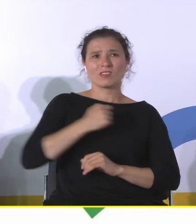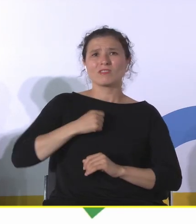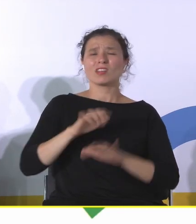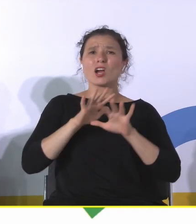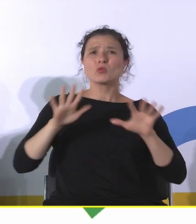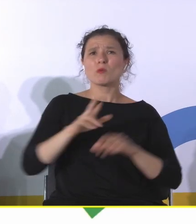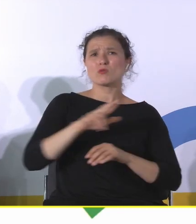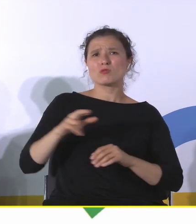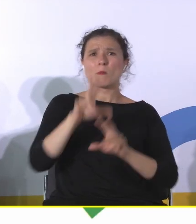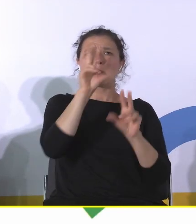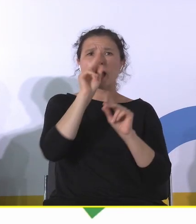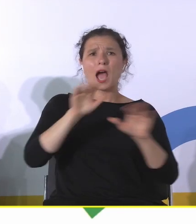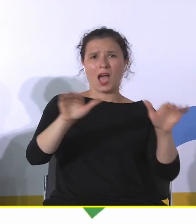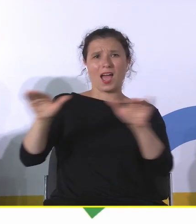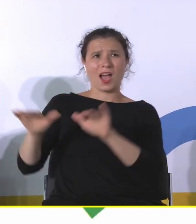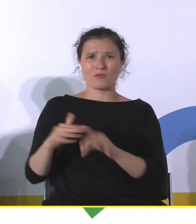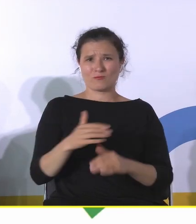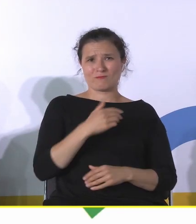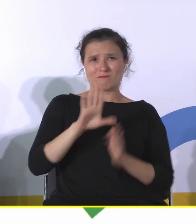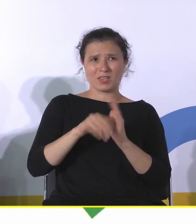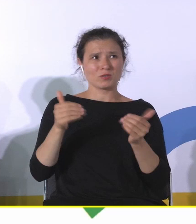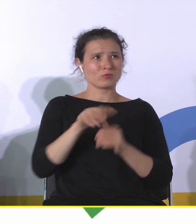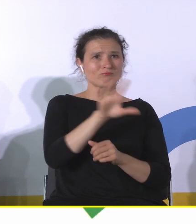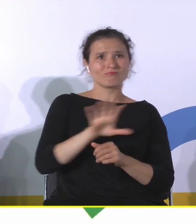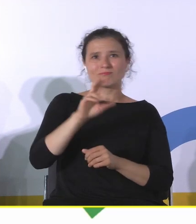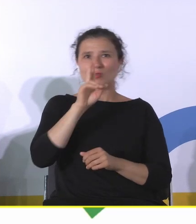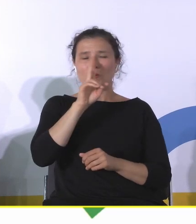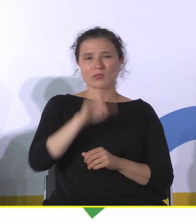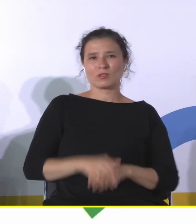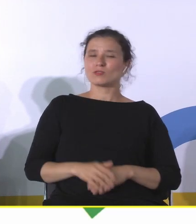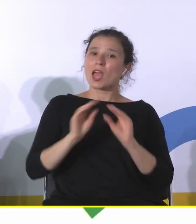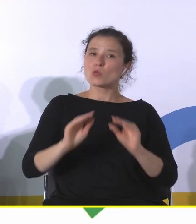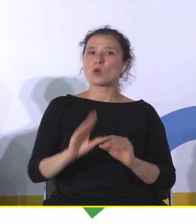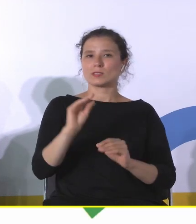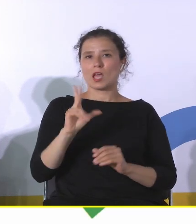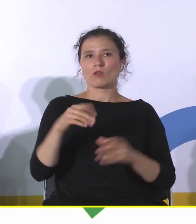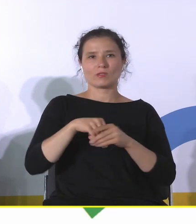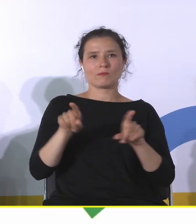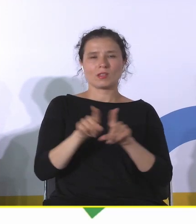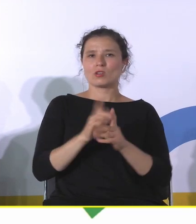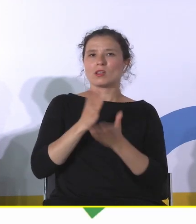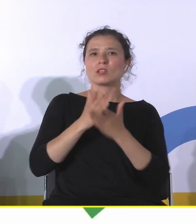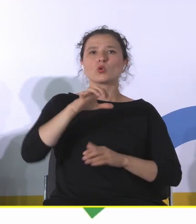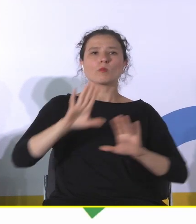mieście możemy znaleźć, prawda? Czyli ta edukacja ekologiczna, nie tylko Muzeów Przyrodniczych